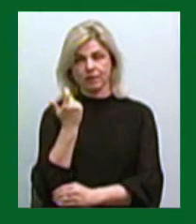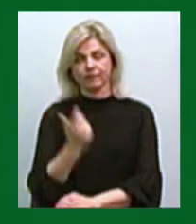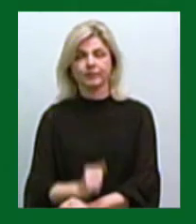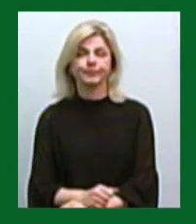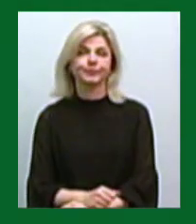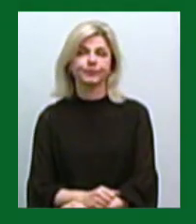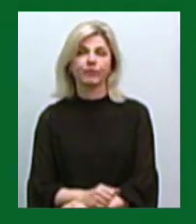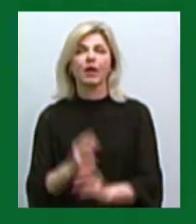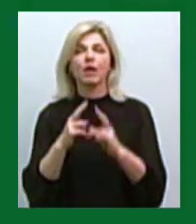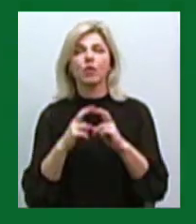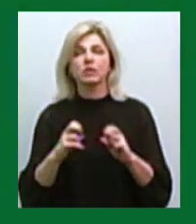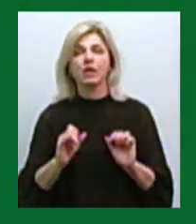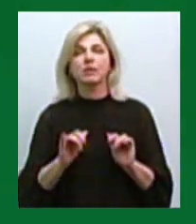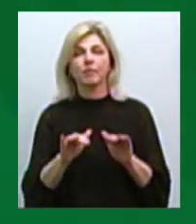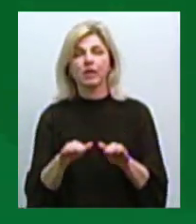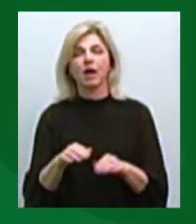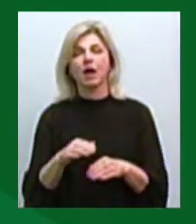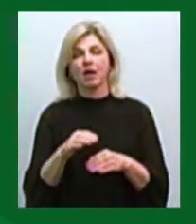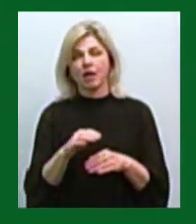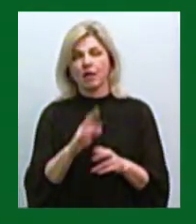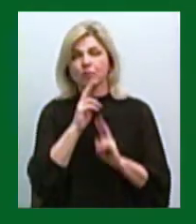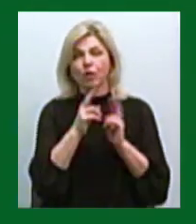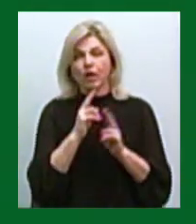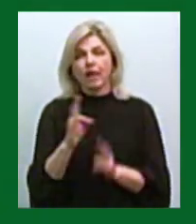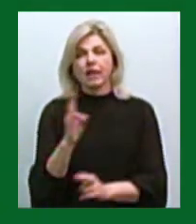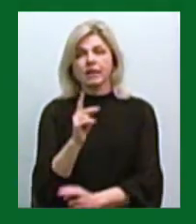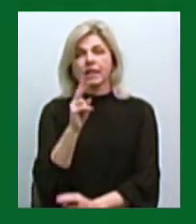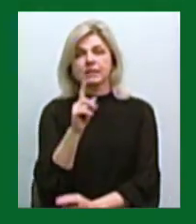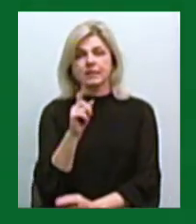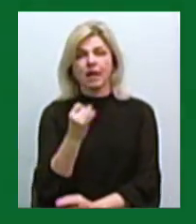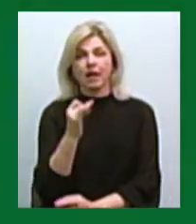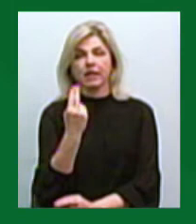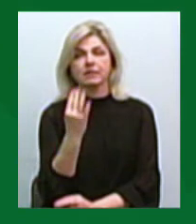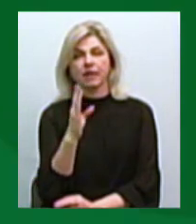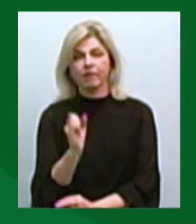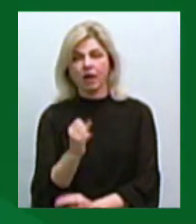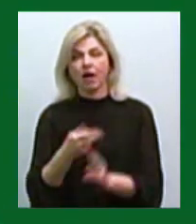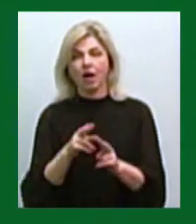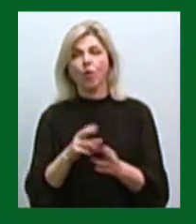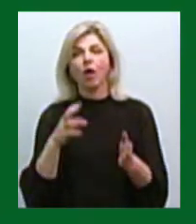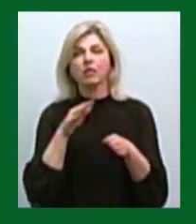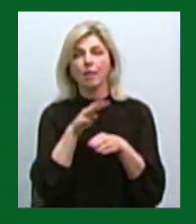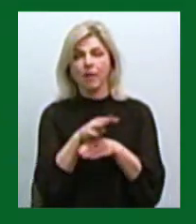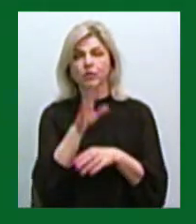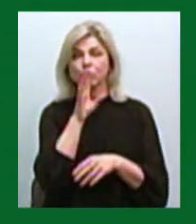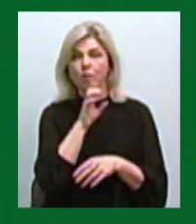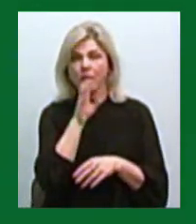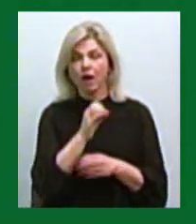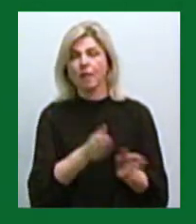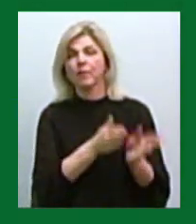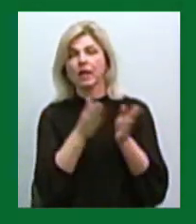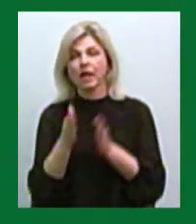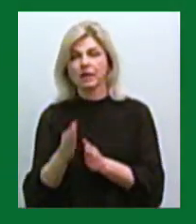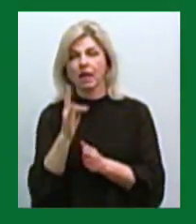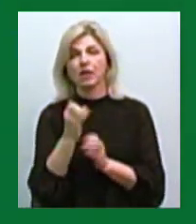Розгляд справи позивачки Наталії Зайцевої, яку вкусив, скажений собака наприкінці березня, перенесли на